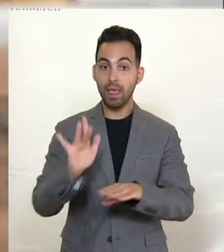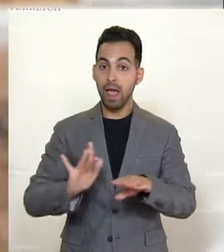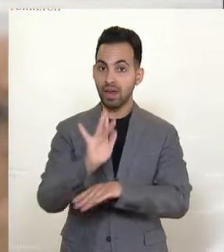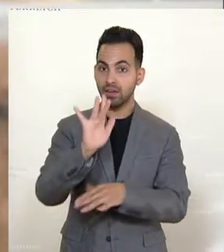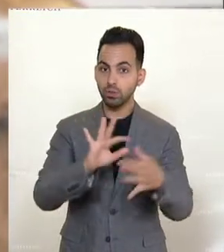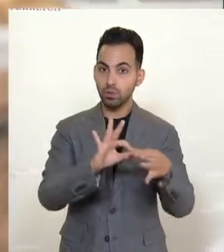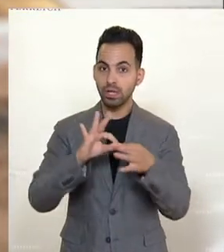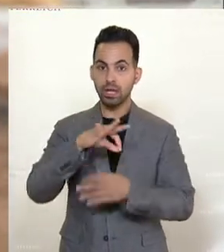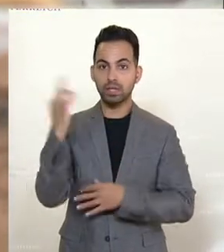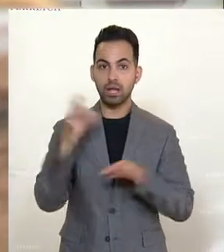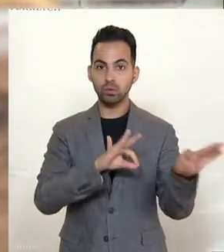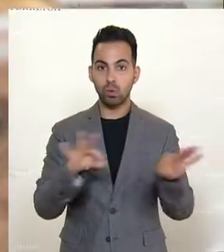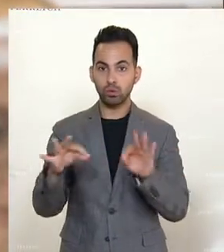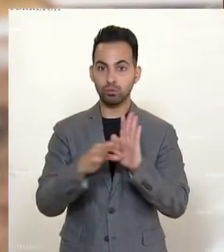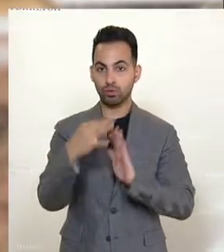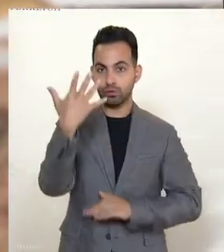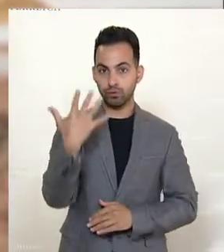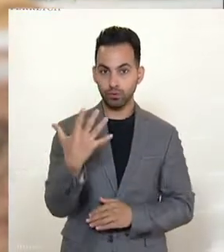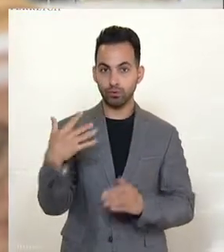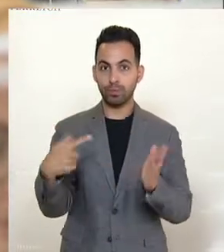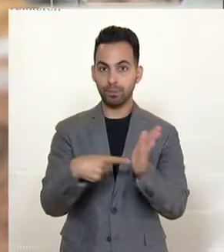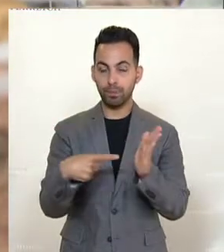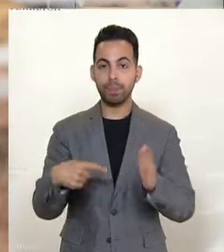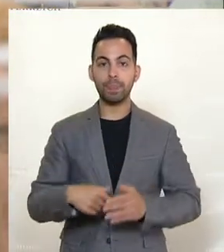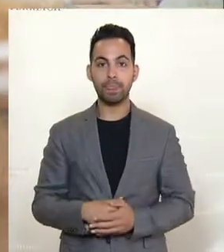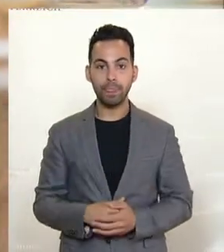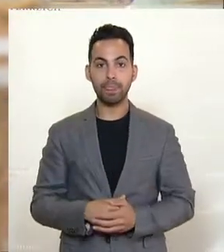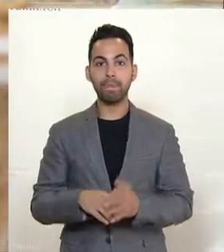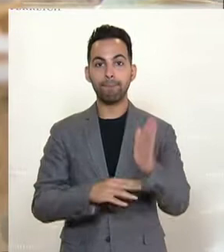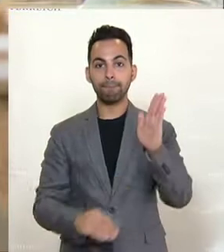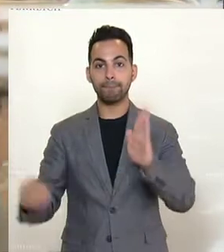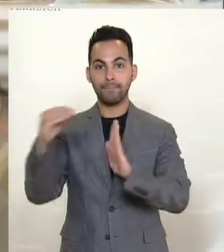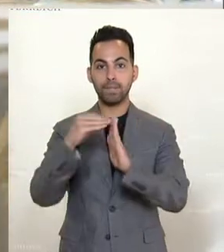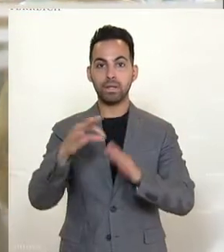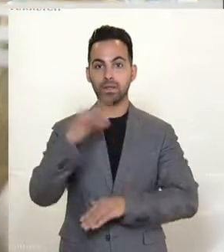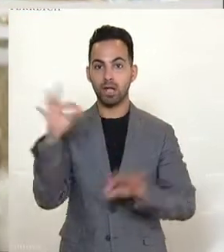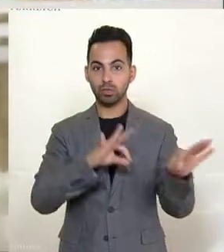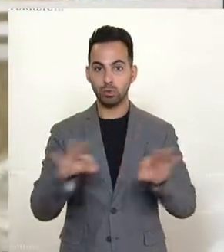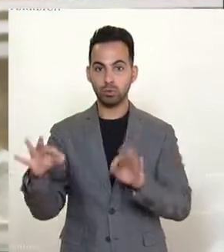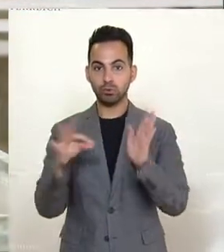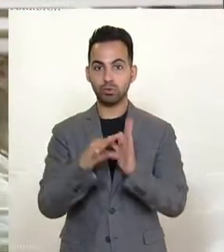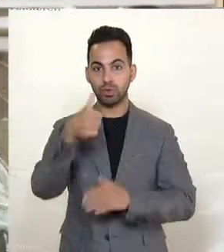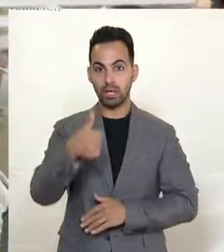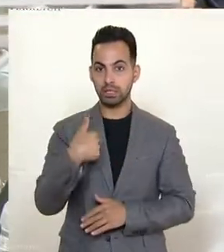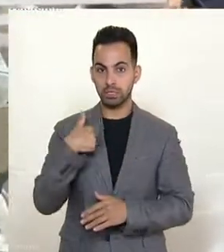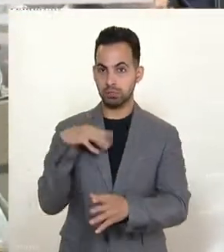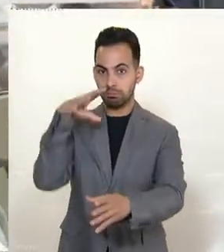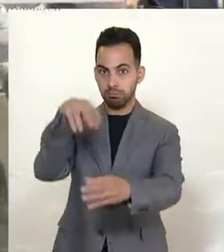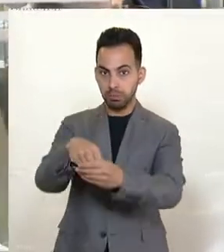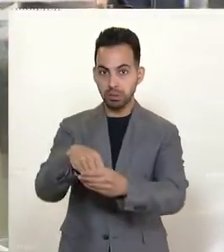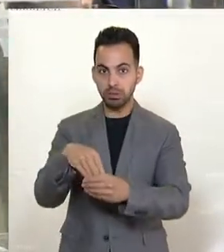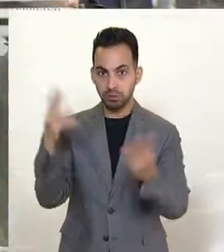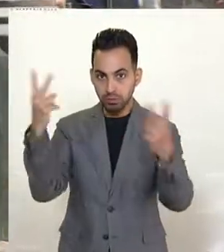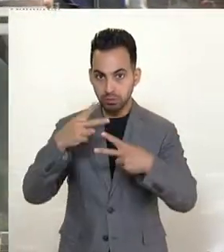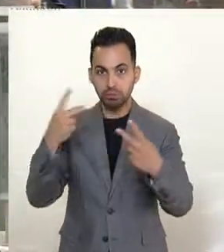betreffen den Tagesordnungspunkt 5, die Vorredung als Tagespunkt 1. Ich trete diesen Einwendungen nicht bei, weshalb der